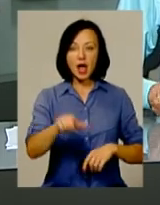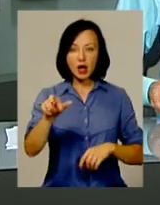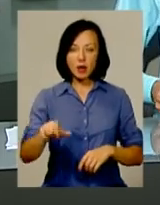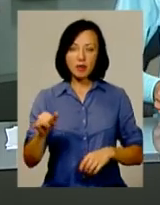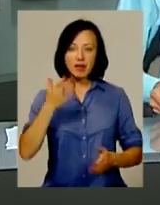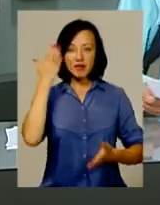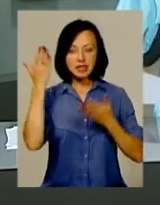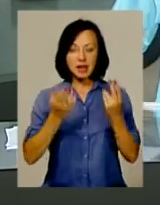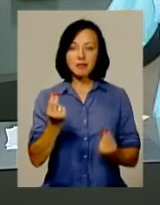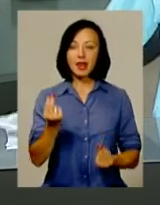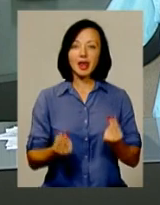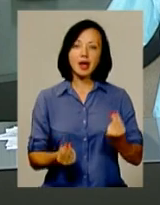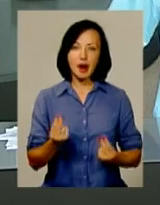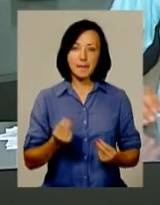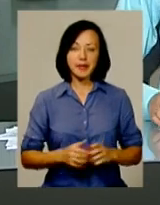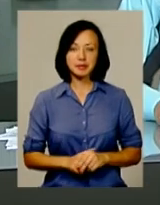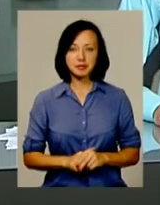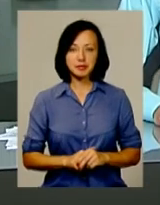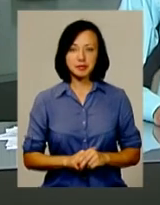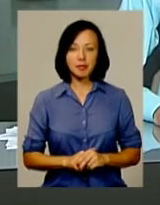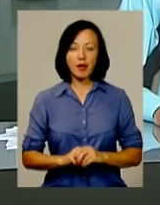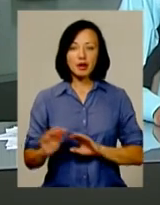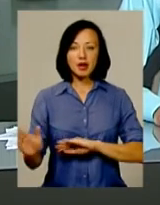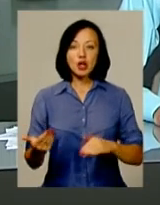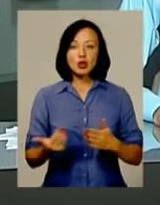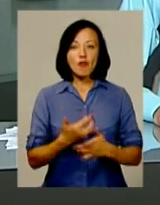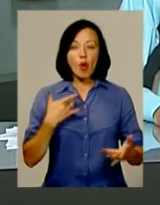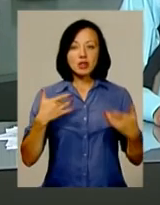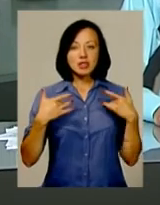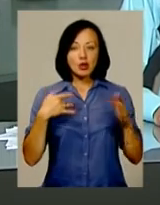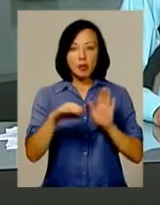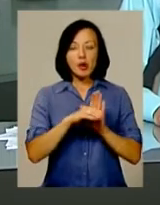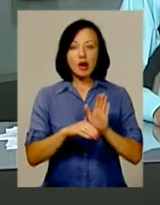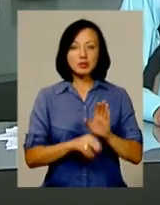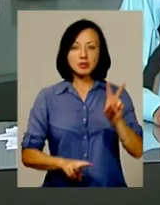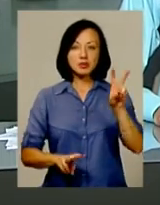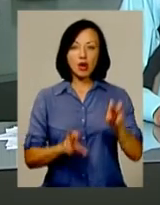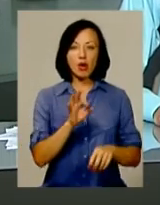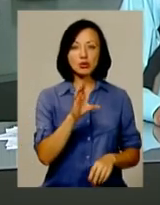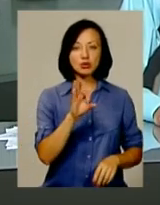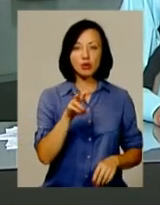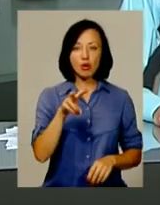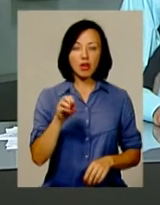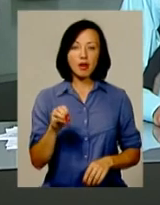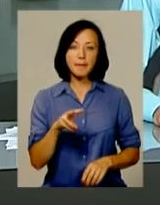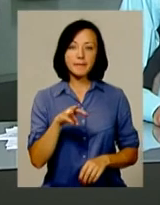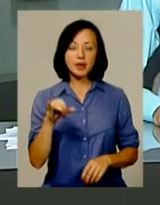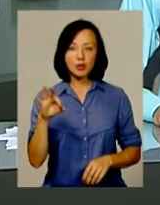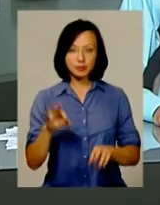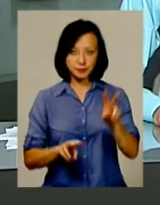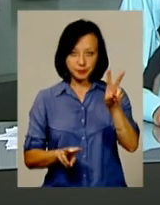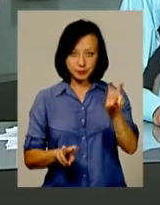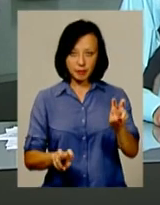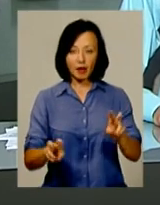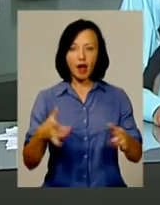веселими іграми. Нову концертну програму із сонячною назвою «Осоли Міо» представили артисти обласної